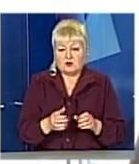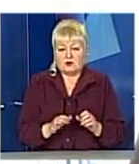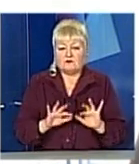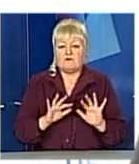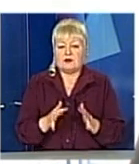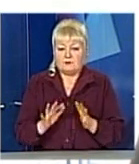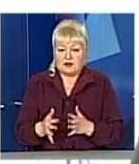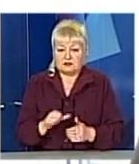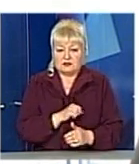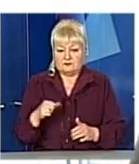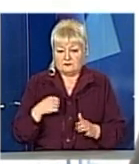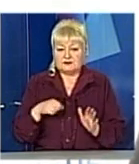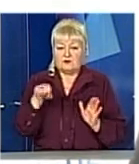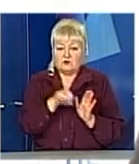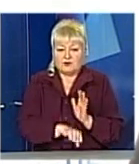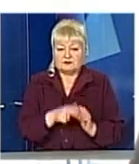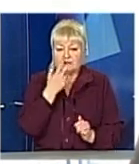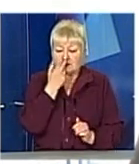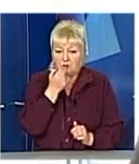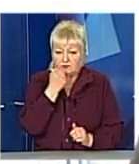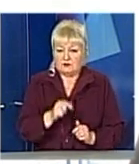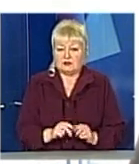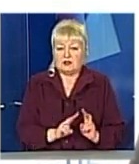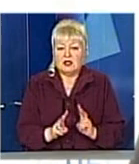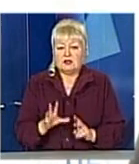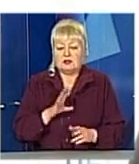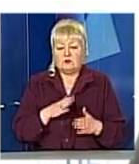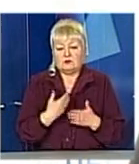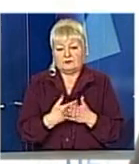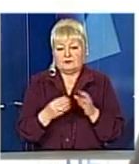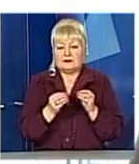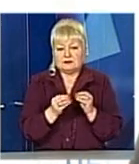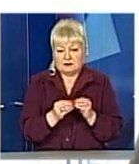Вчинення самогубств неповнолітніми, таких було близько десяти.